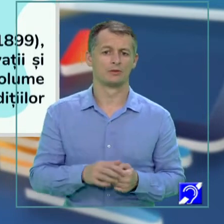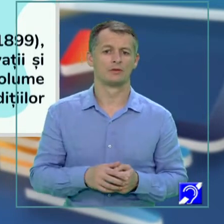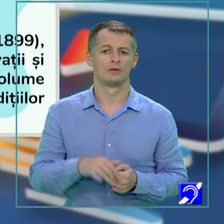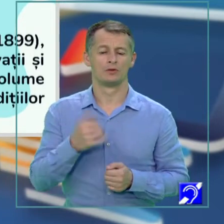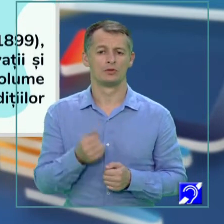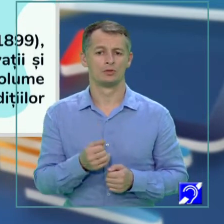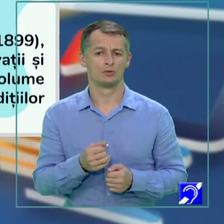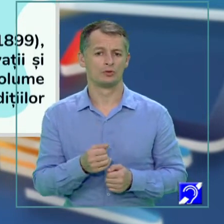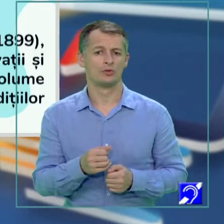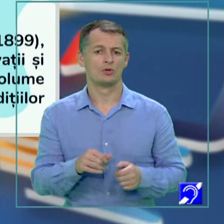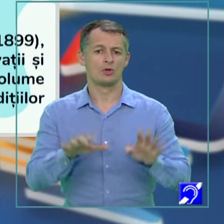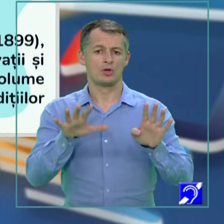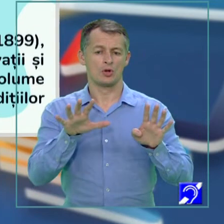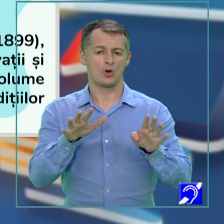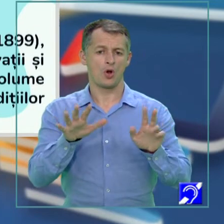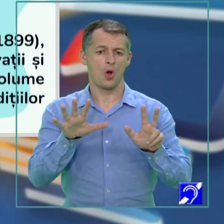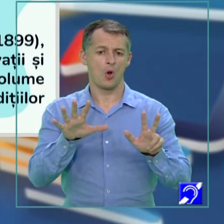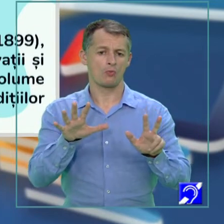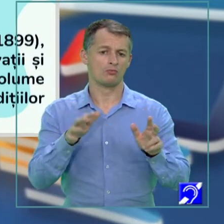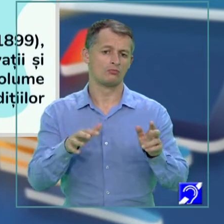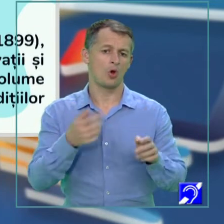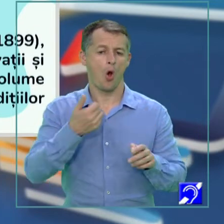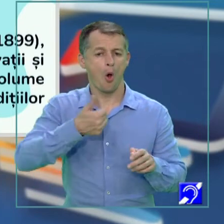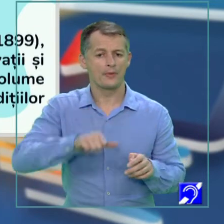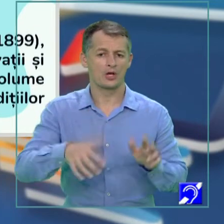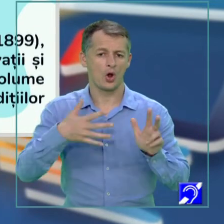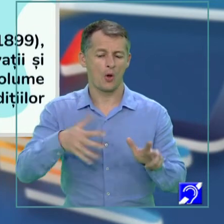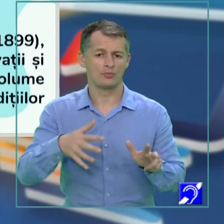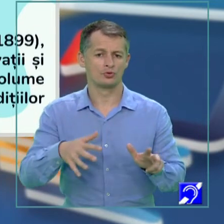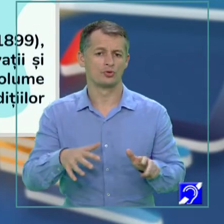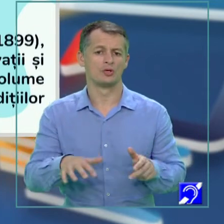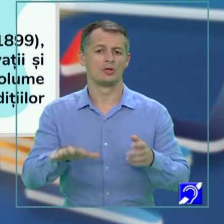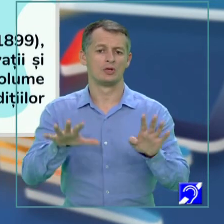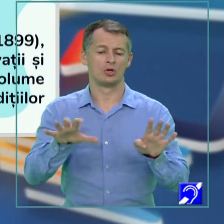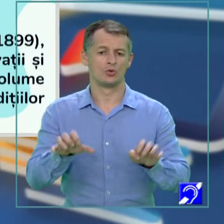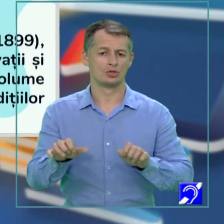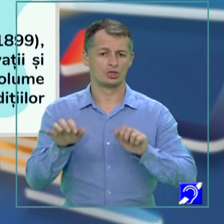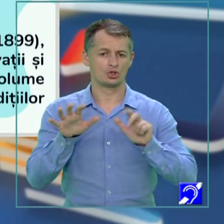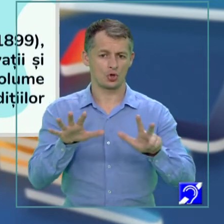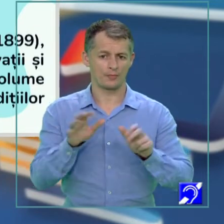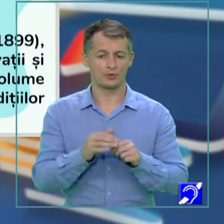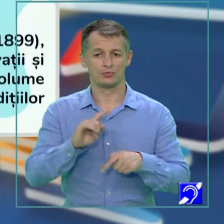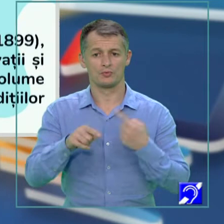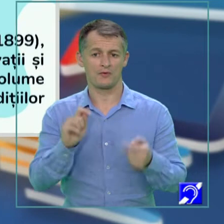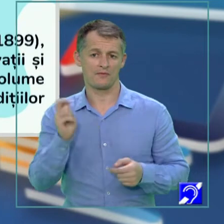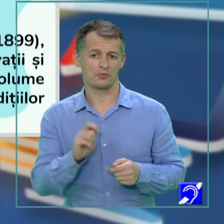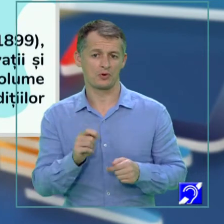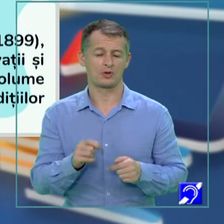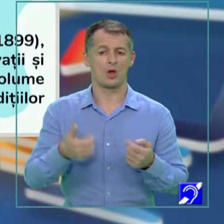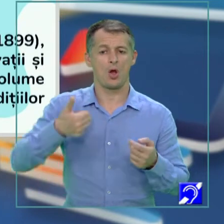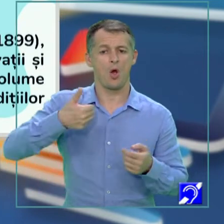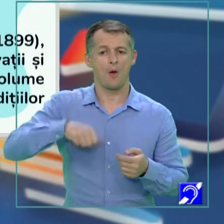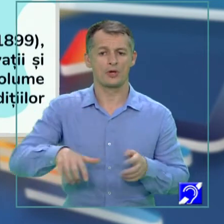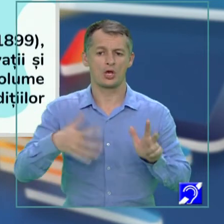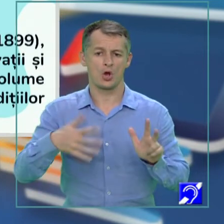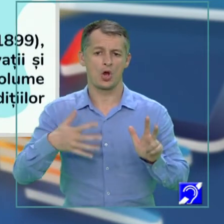și februarie 1899, e perioada în care vasul a fost prizonier al ghețurilor. Perioada